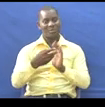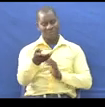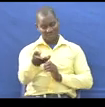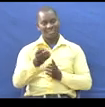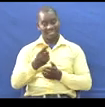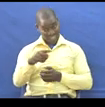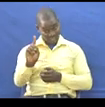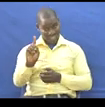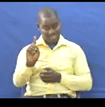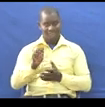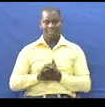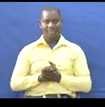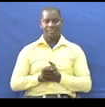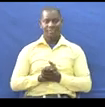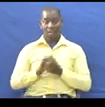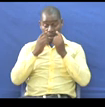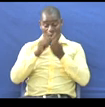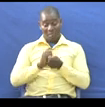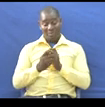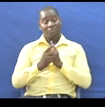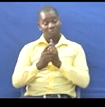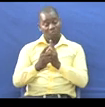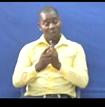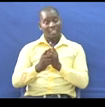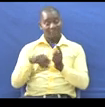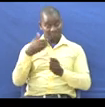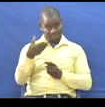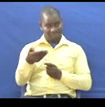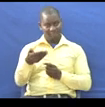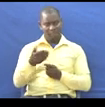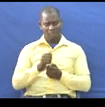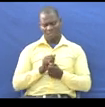Tuangalia tafsiri na yufuato Haya ina ya pili ya tafsiri